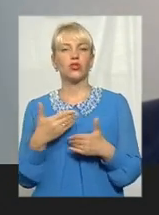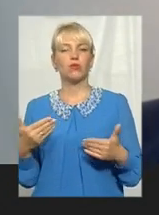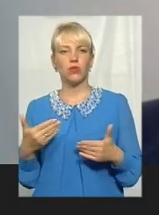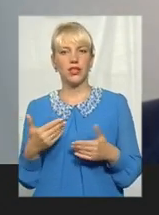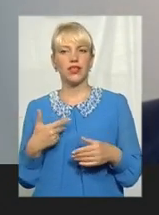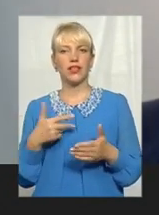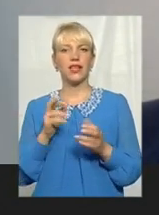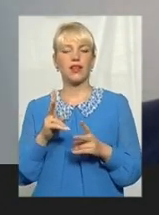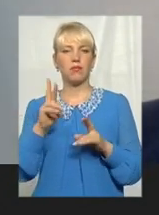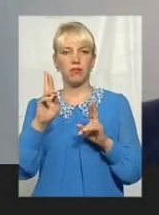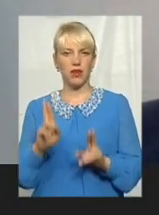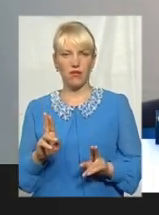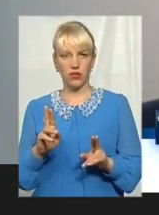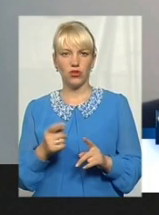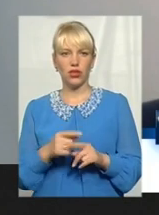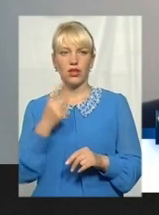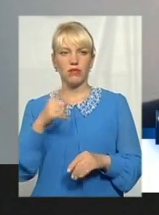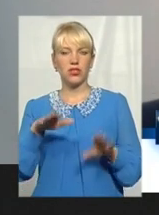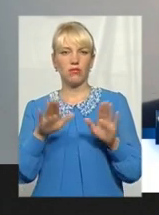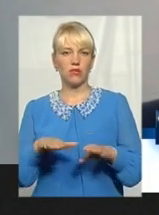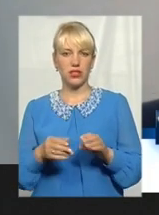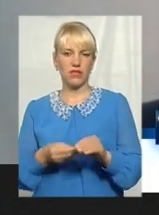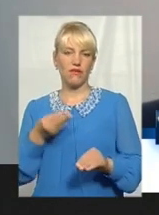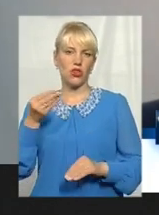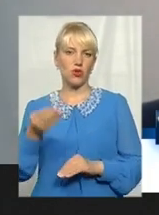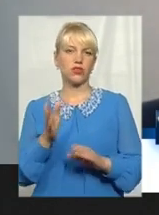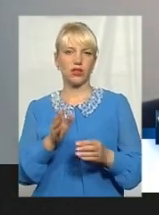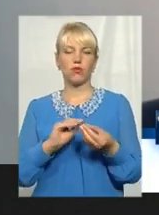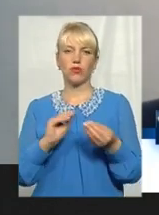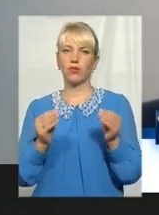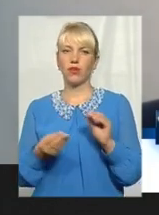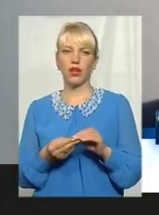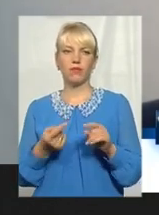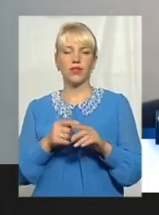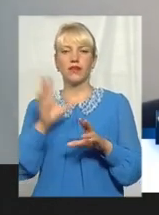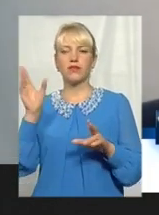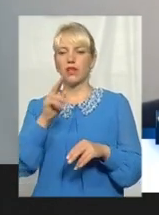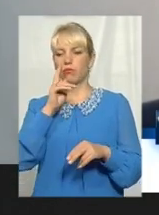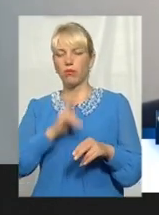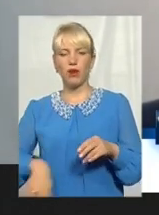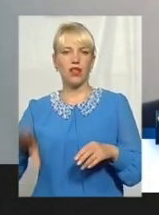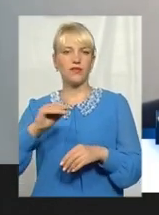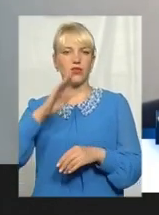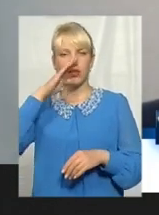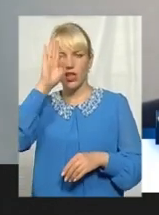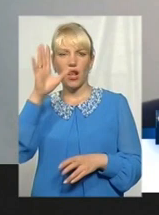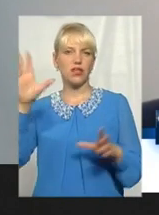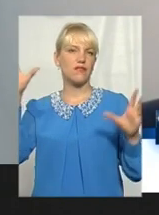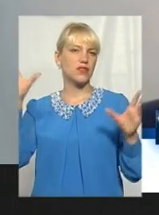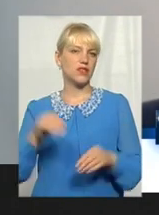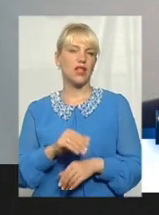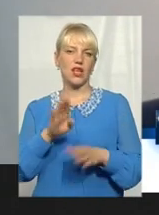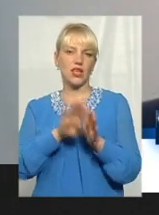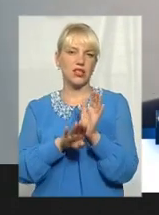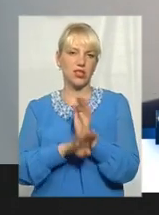як правило, на перше місце виносять тільки проблеми. Все пропало, і кругом зрада, все живеться більше.